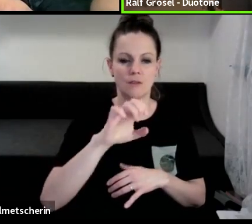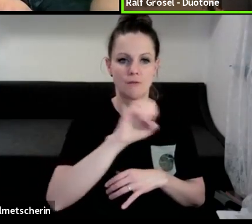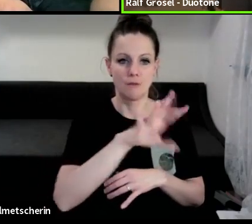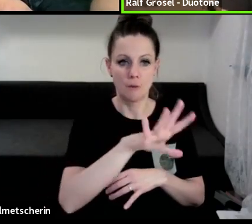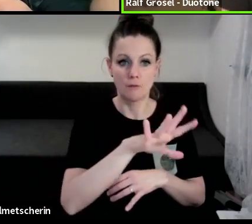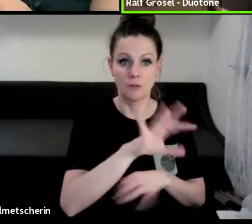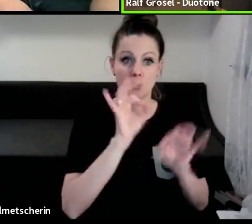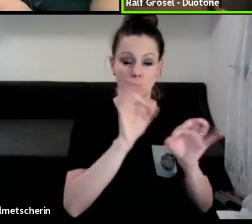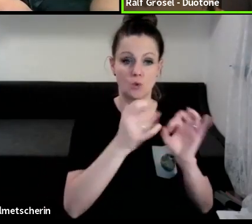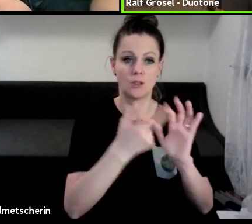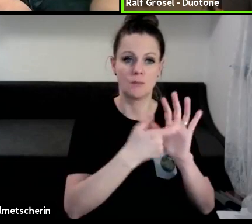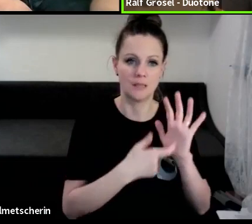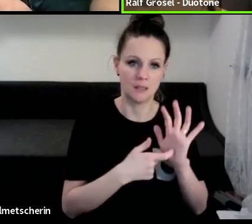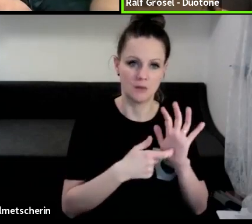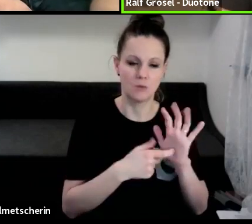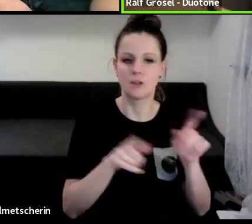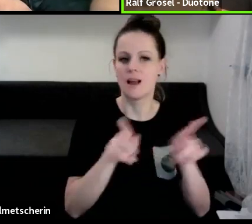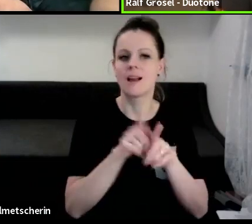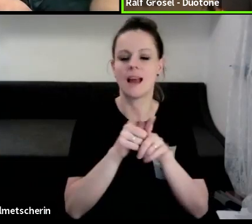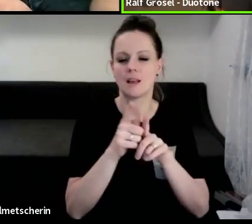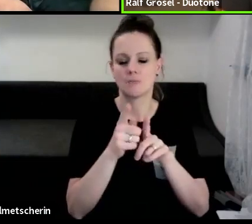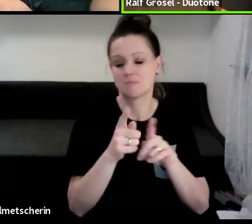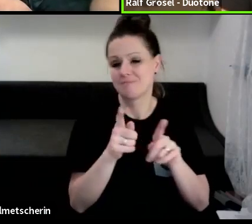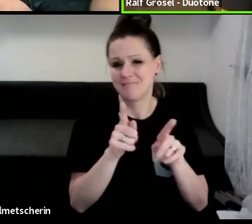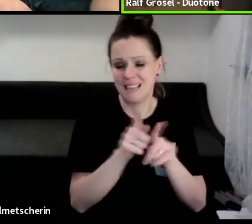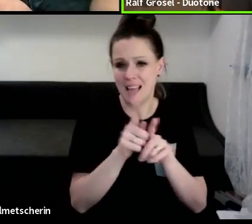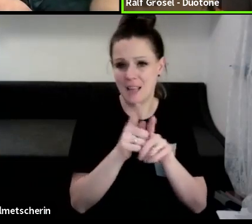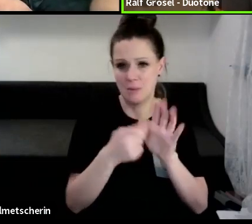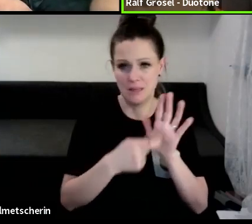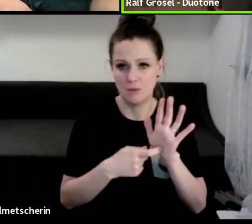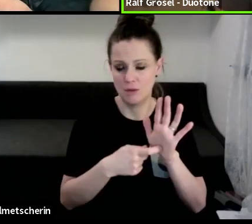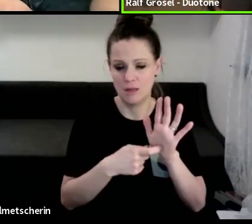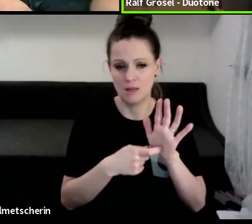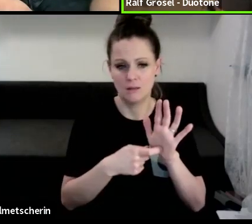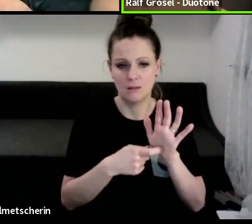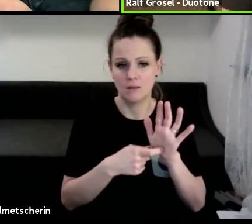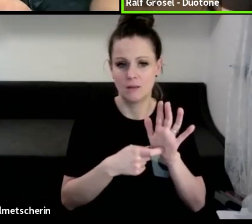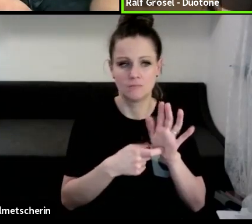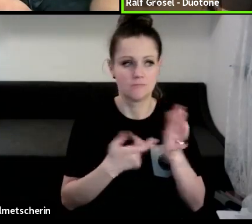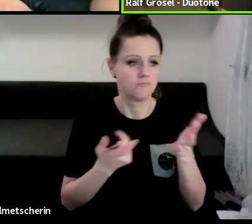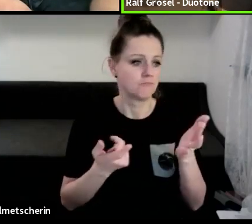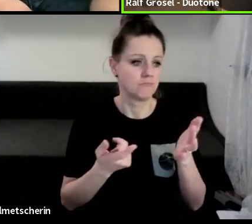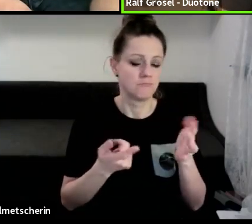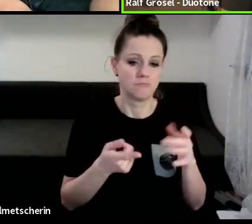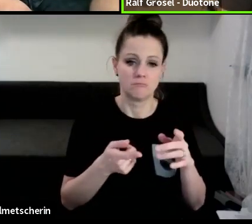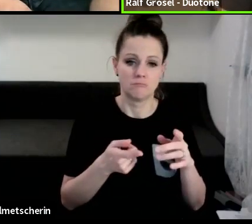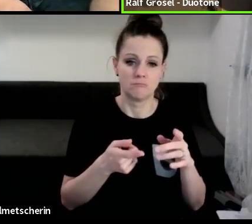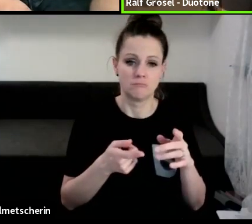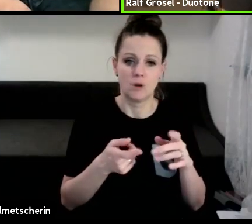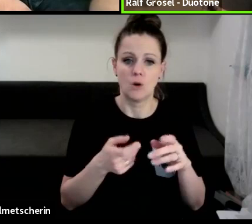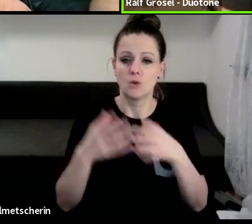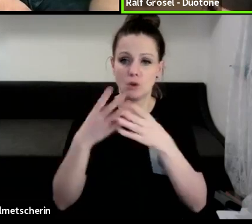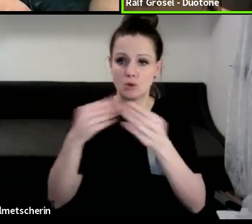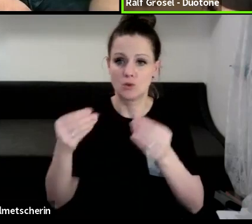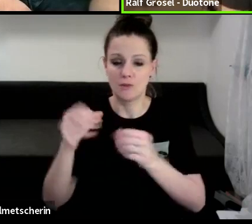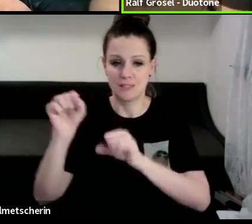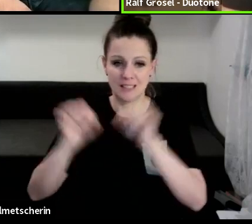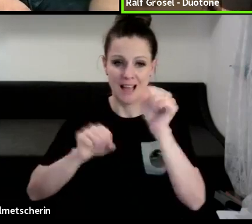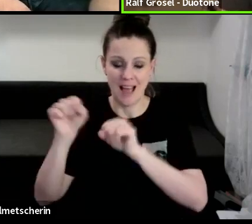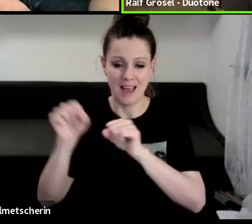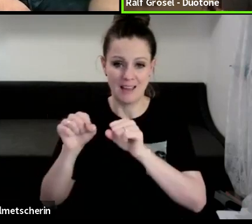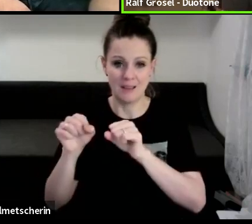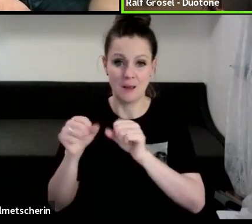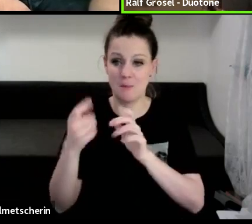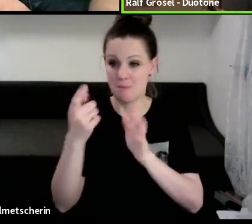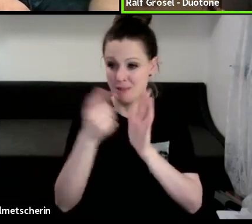Bedingungen oder unter gleichen Bedingungen, unter absolut gleichen Bedingungen definitiv genauso lange und hoch fliegen wie mit einem Softkite. Definitiv, wenn man